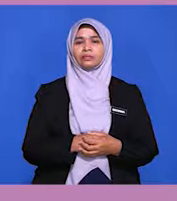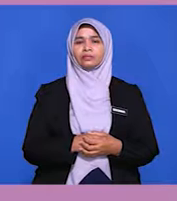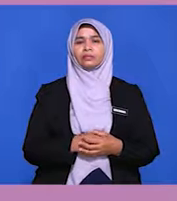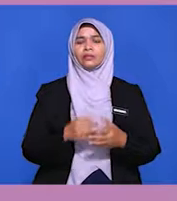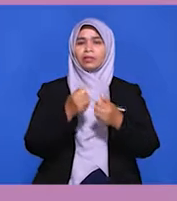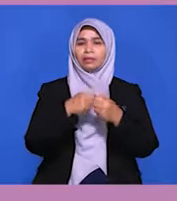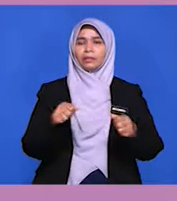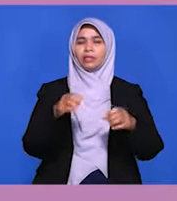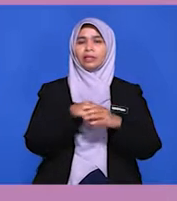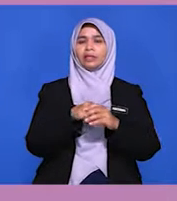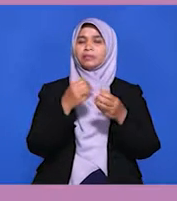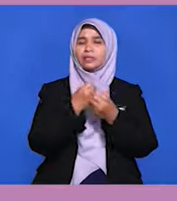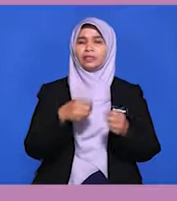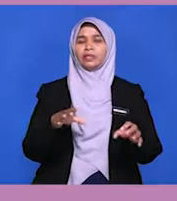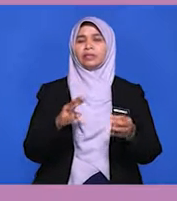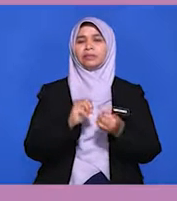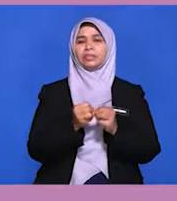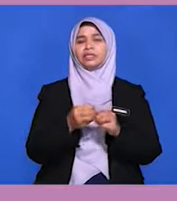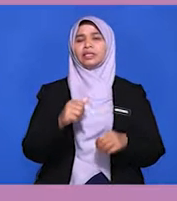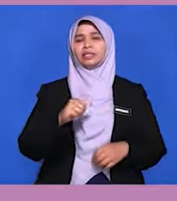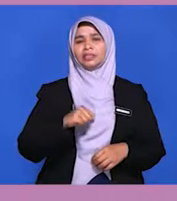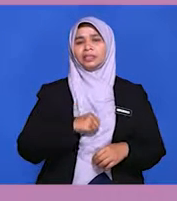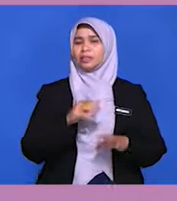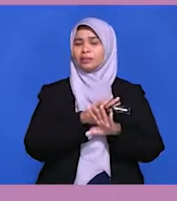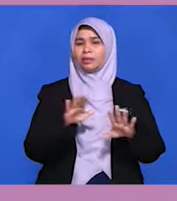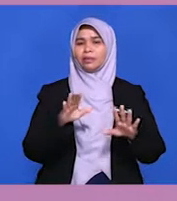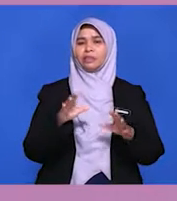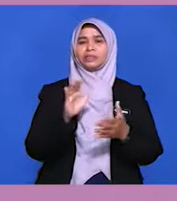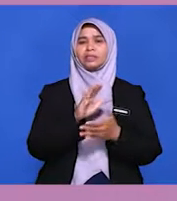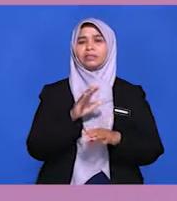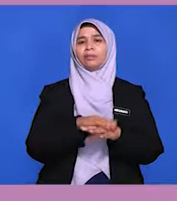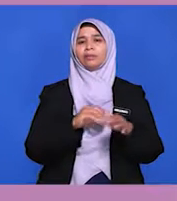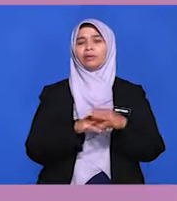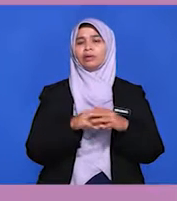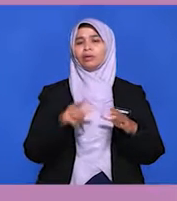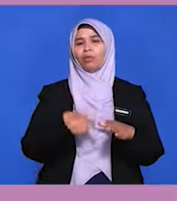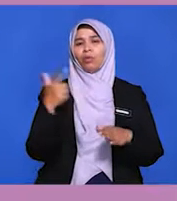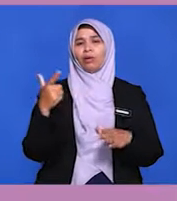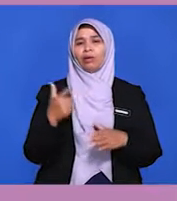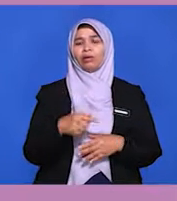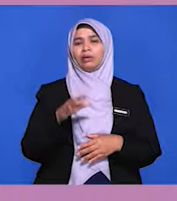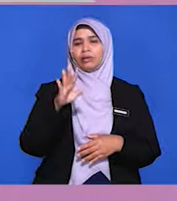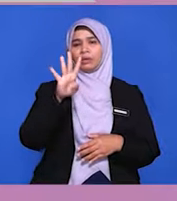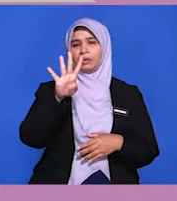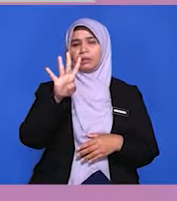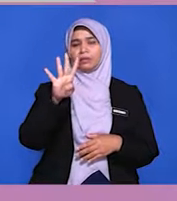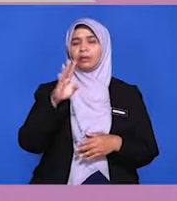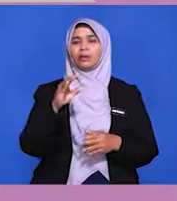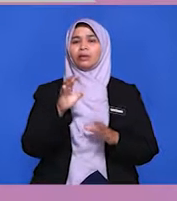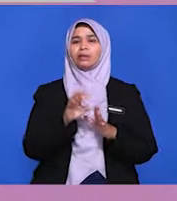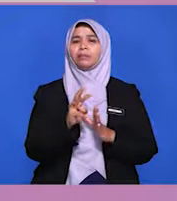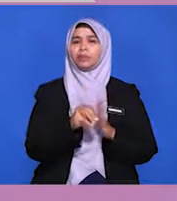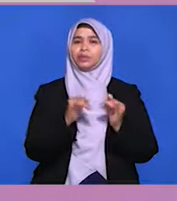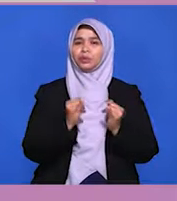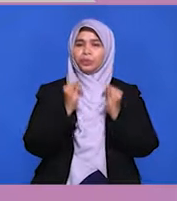dalam menyelesaikan masalah sendiri tanpa campur tangan luar. Yang keempat, menjunjung